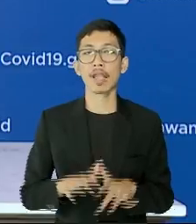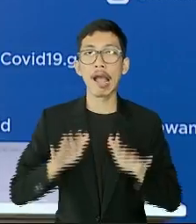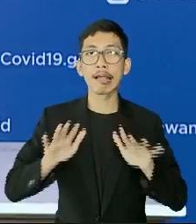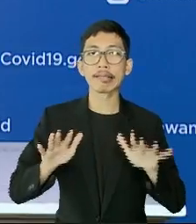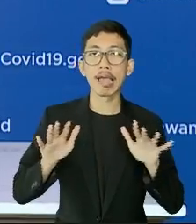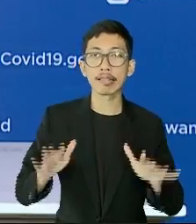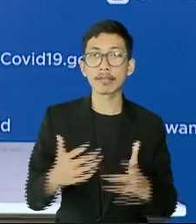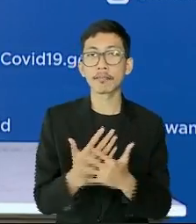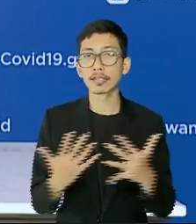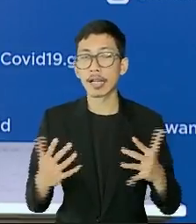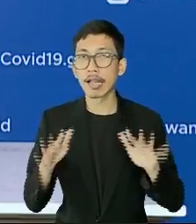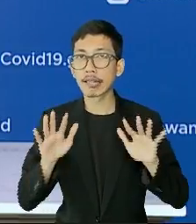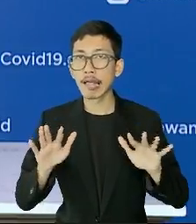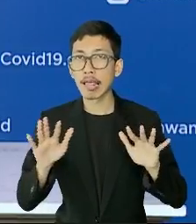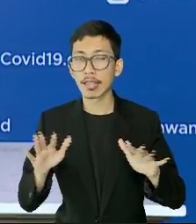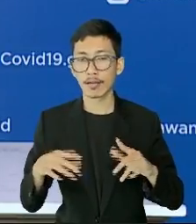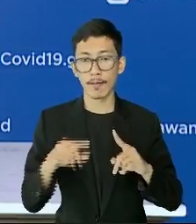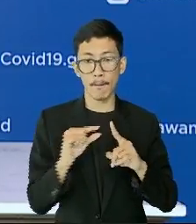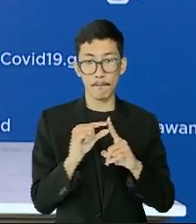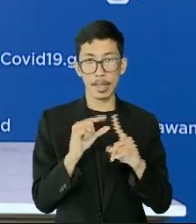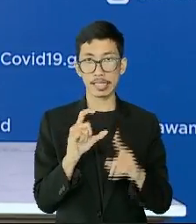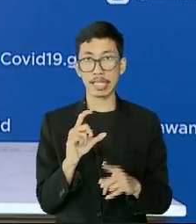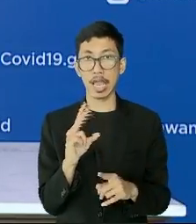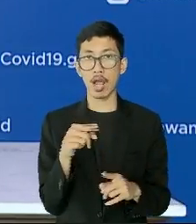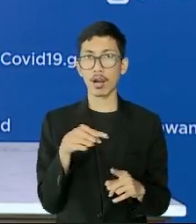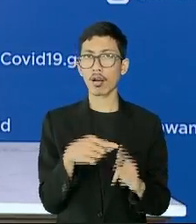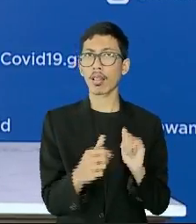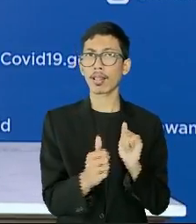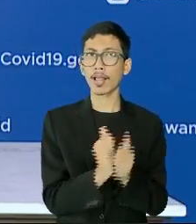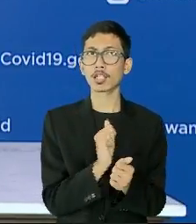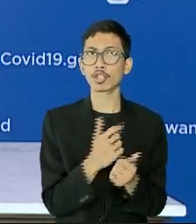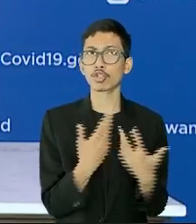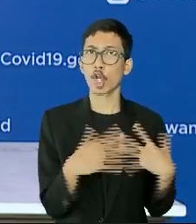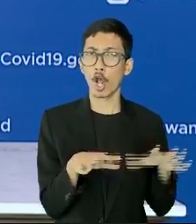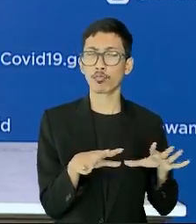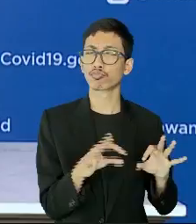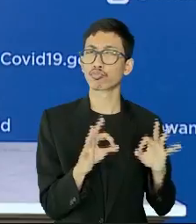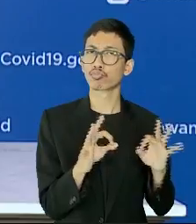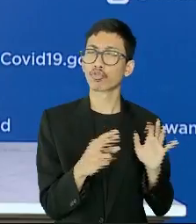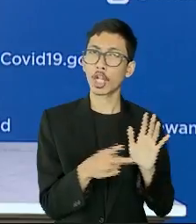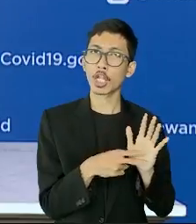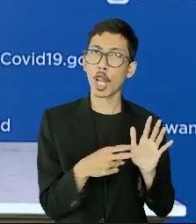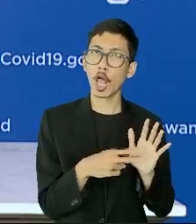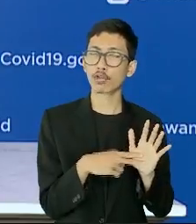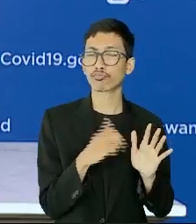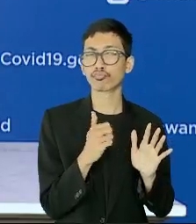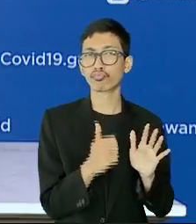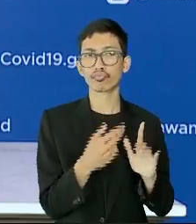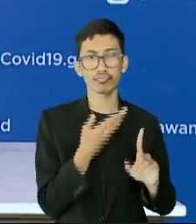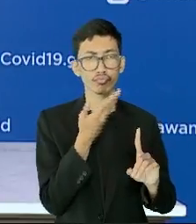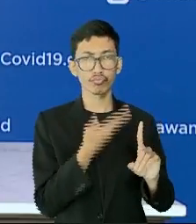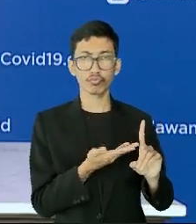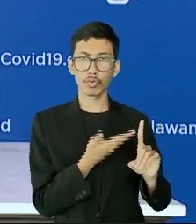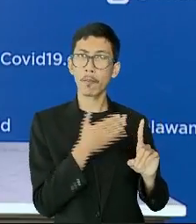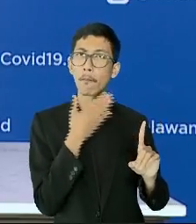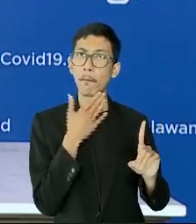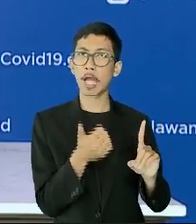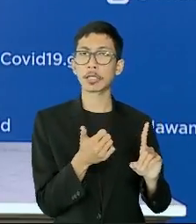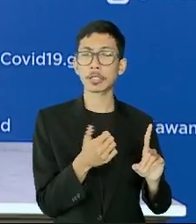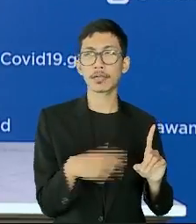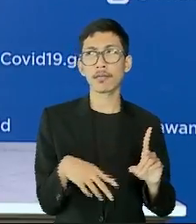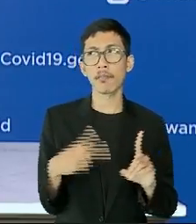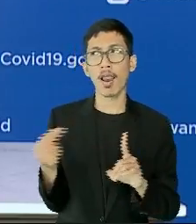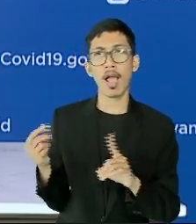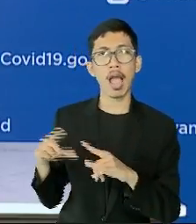-hatian tersebut. PCR sebagai metode testing yang lebih sensitif dapat mendeteksi orang terinfeksi lebih baik daripada